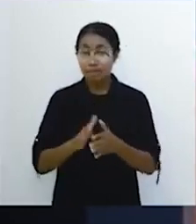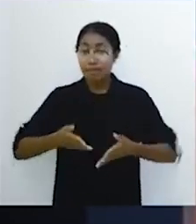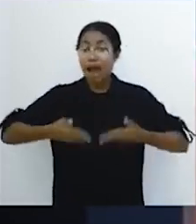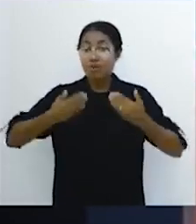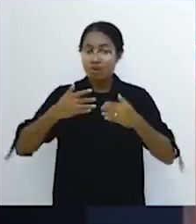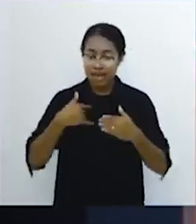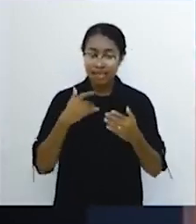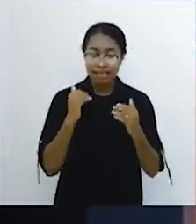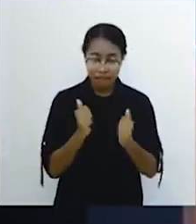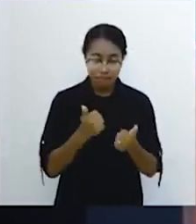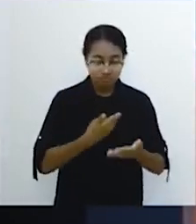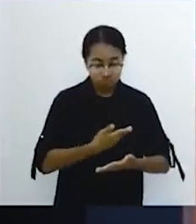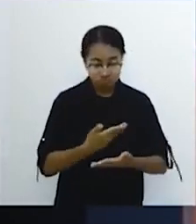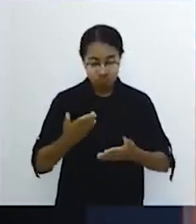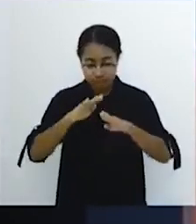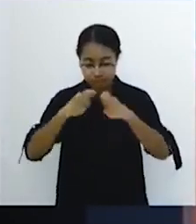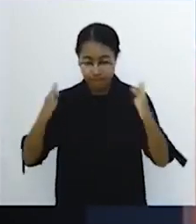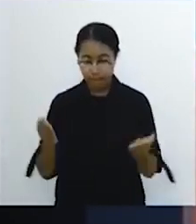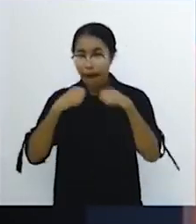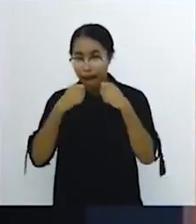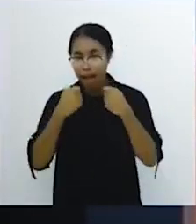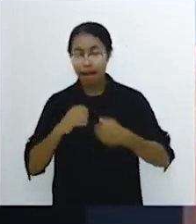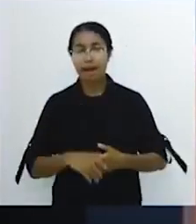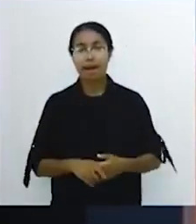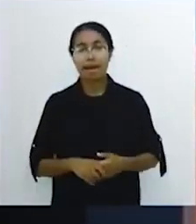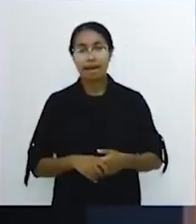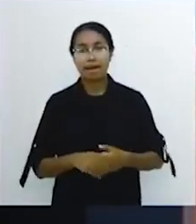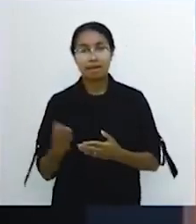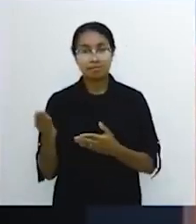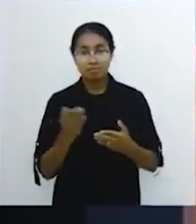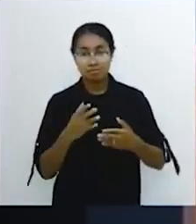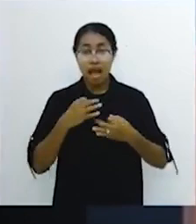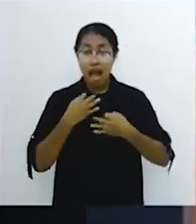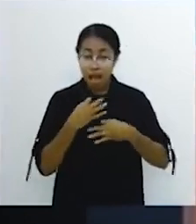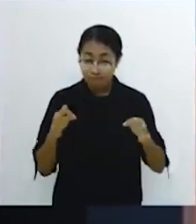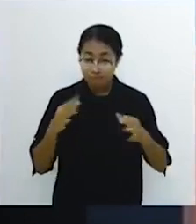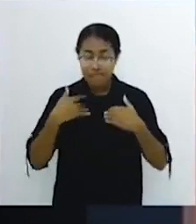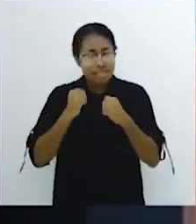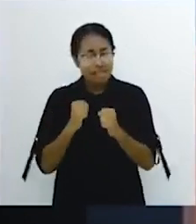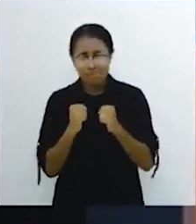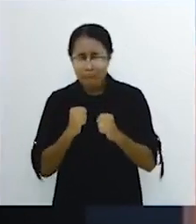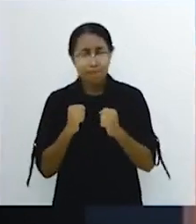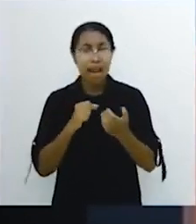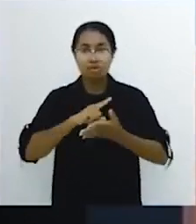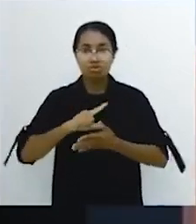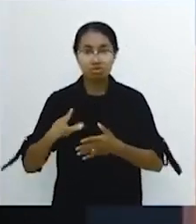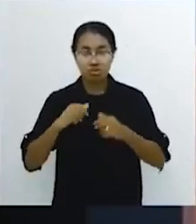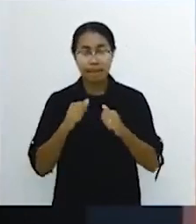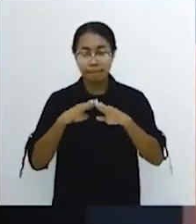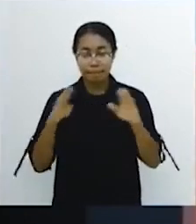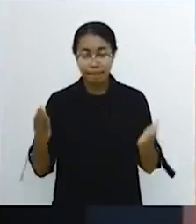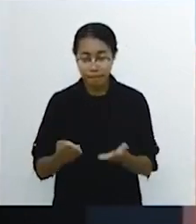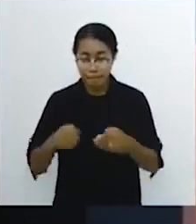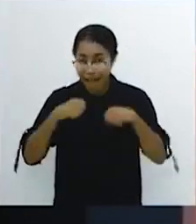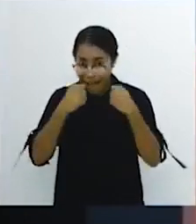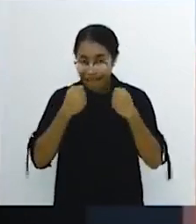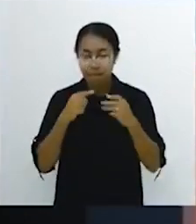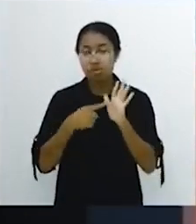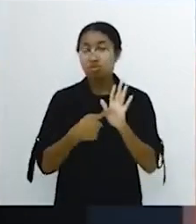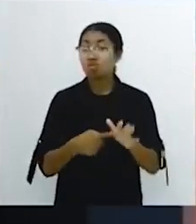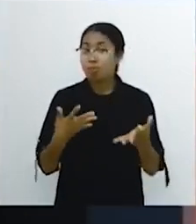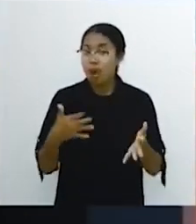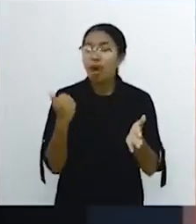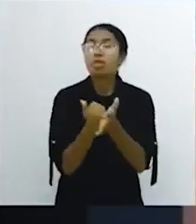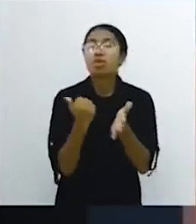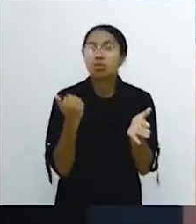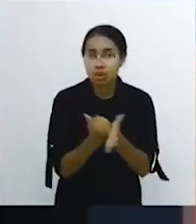mempersiapkan meja. Siap makan. Bahwa dia habis demam langsung bangun siap makan itu menunjukkan dia